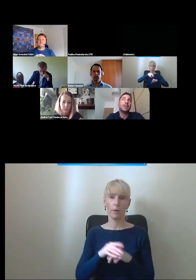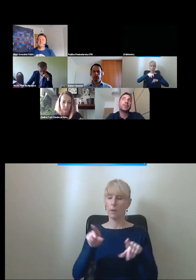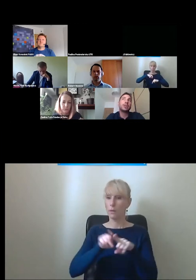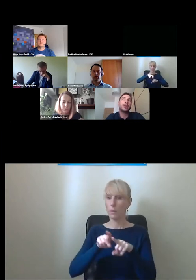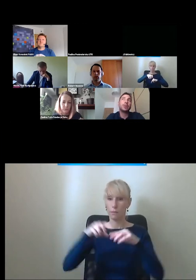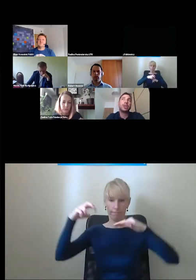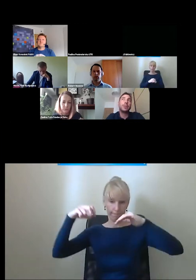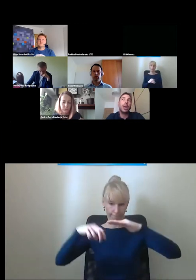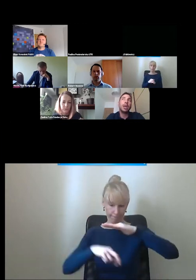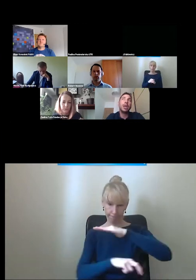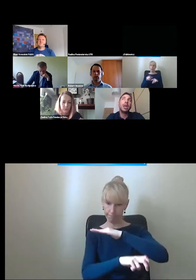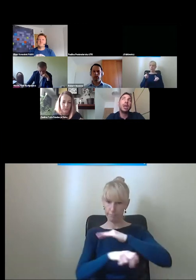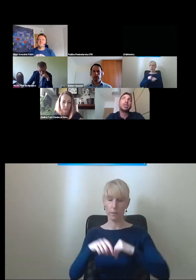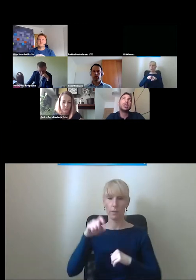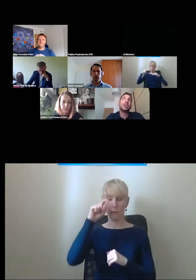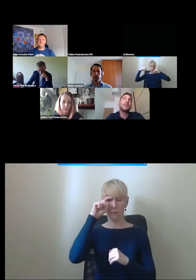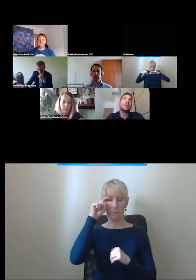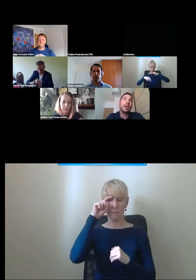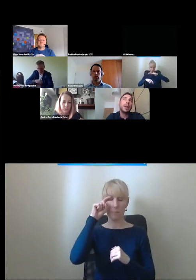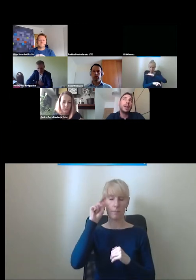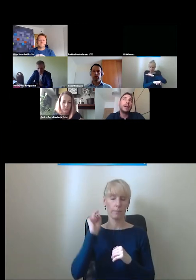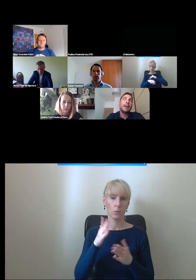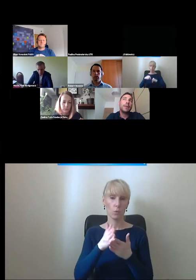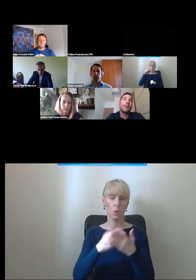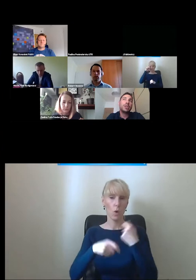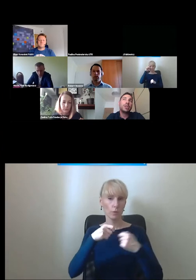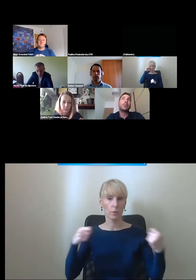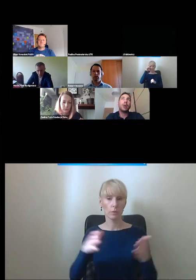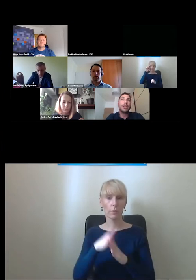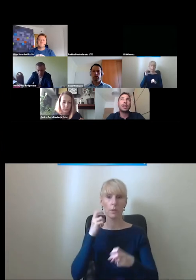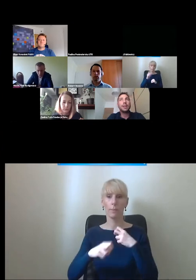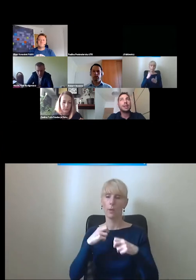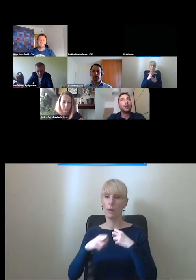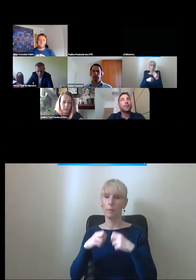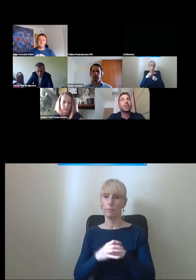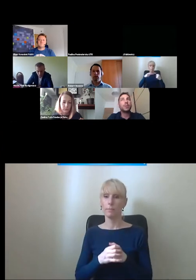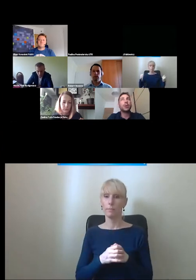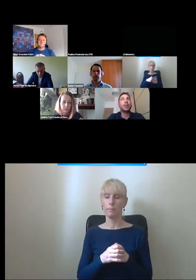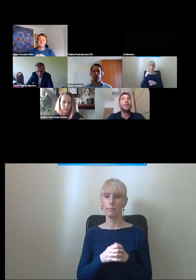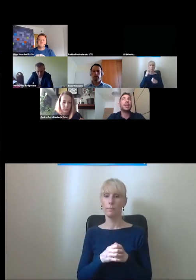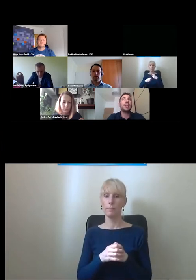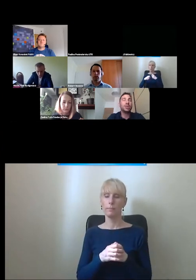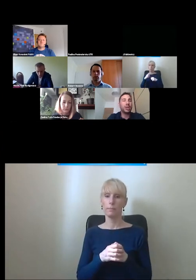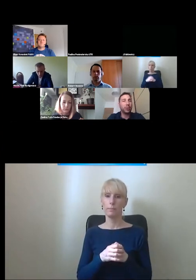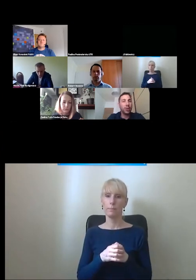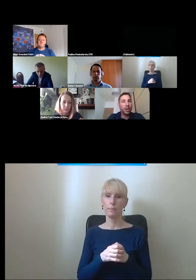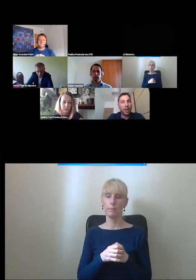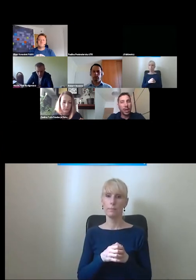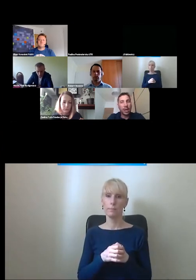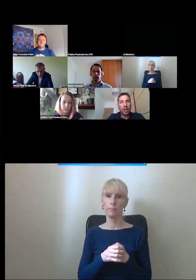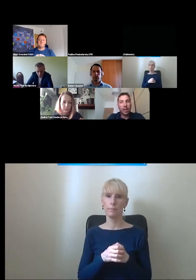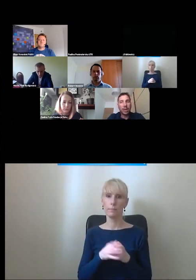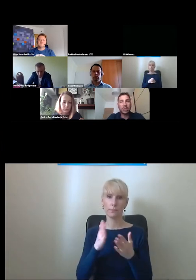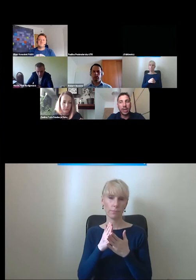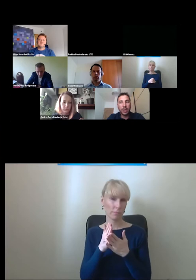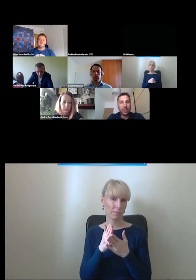różnicach niż standardowe przejście podziemne, gdzie rozwiązywanie właśnie problemu alternatywy dla schodów przez pochylnie wydaje się